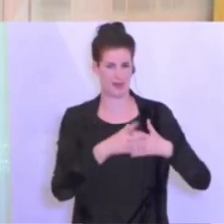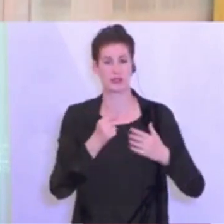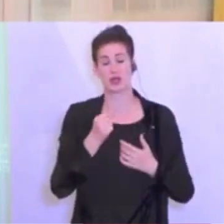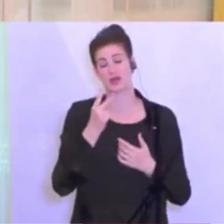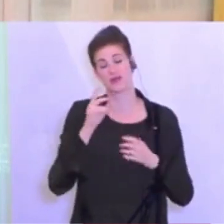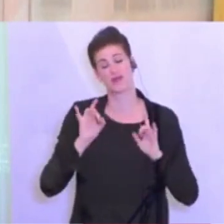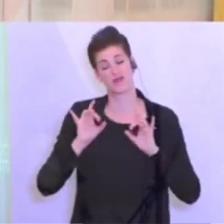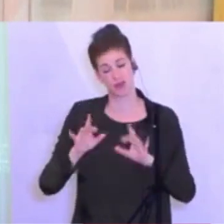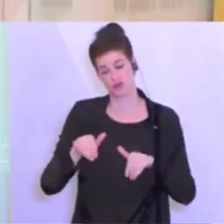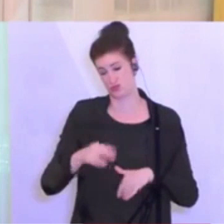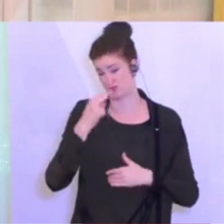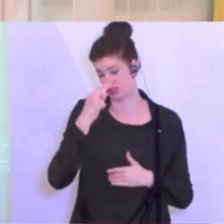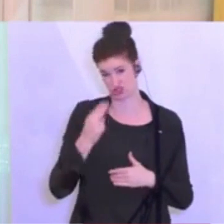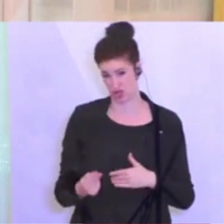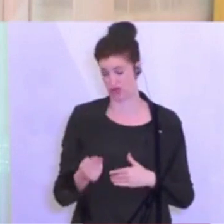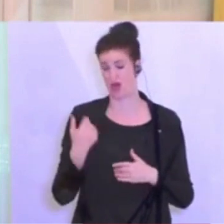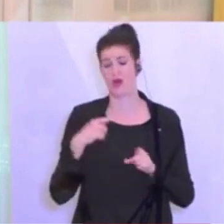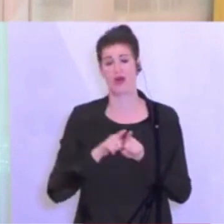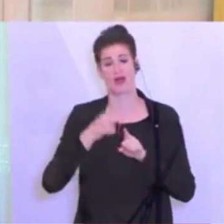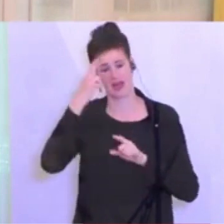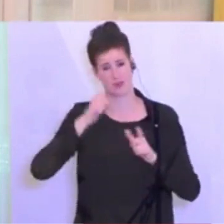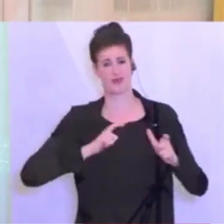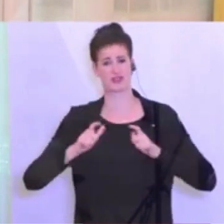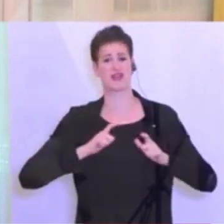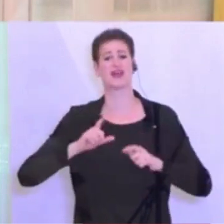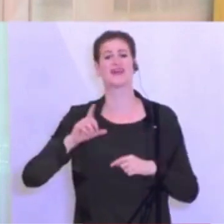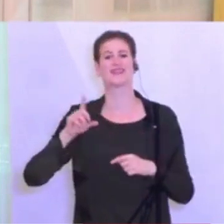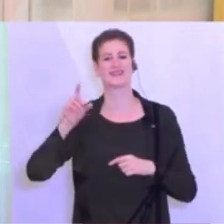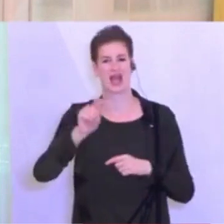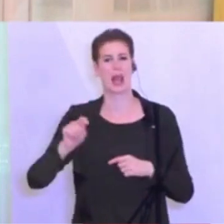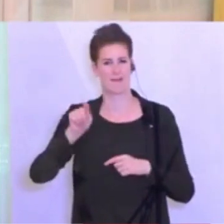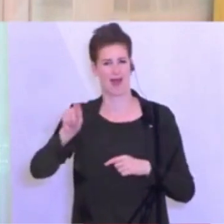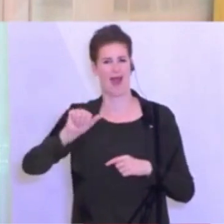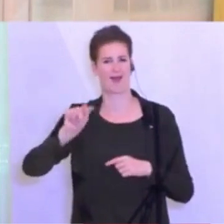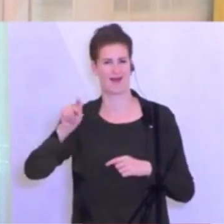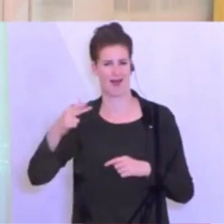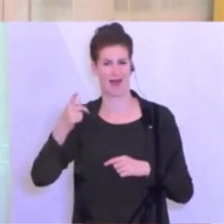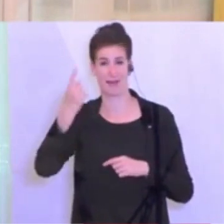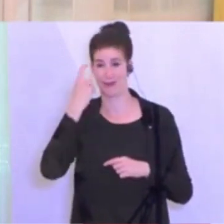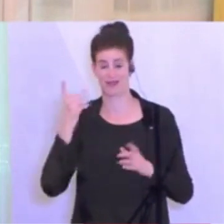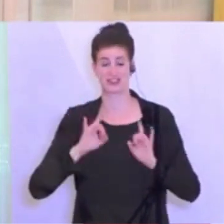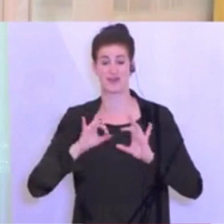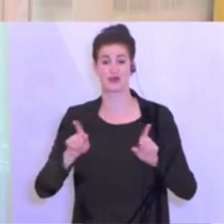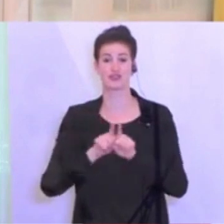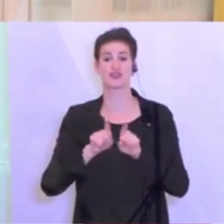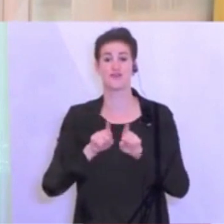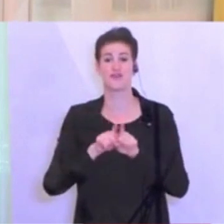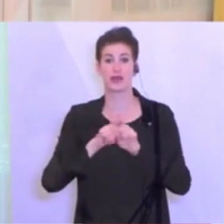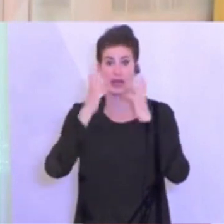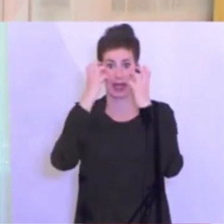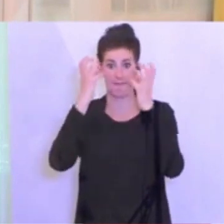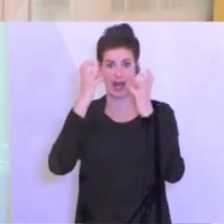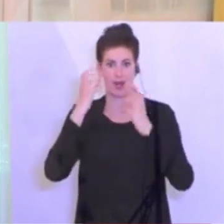denn der ist, Professor Dallermann hat das unlängst so schön formuliert vom AKH, er ist ein Chamäleum. Du kannst, er ist schwer